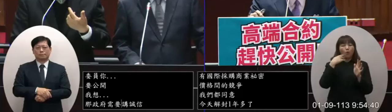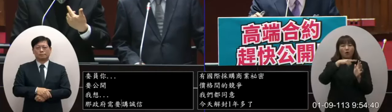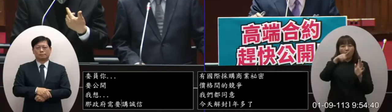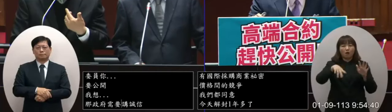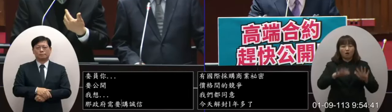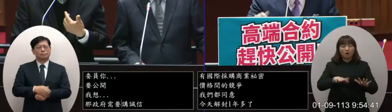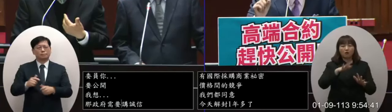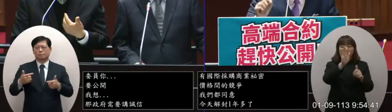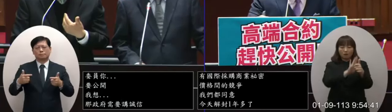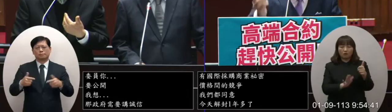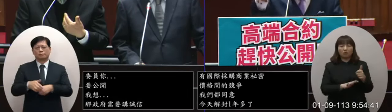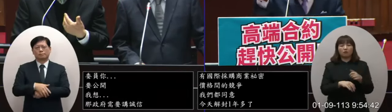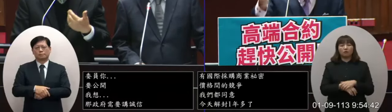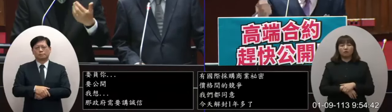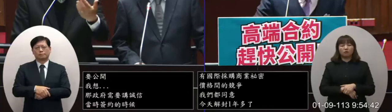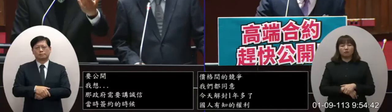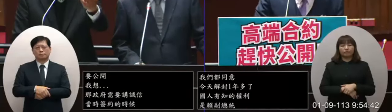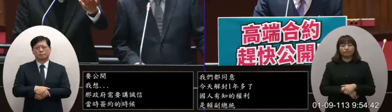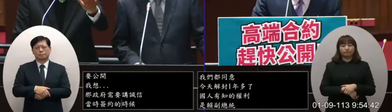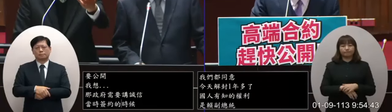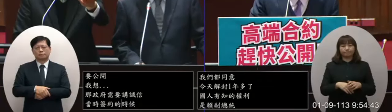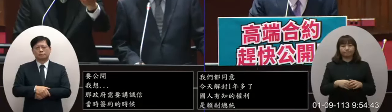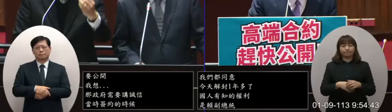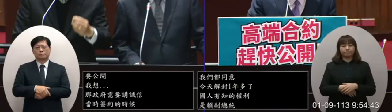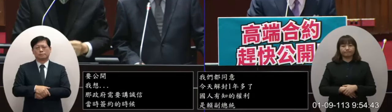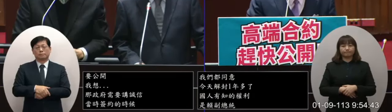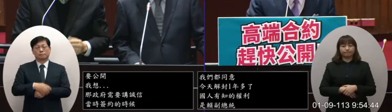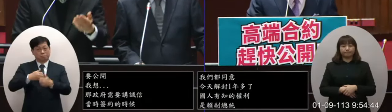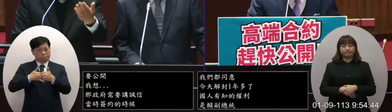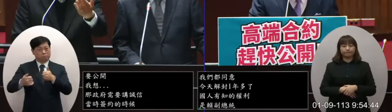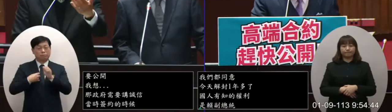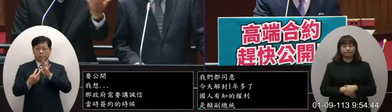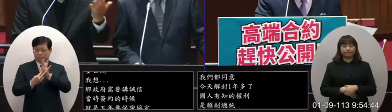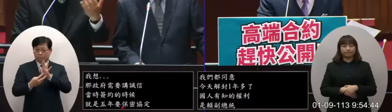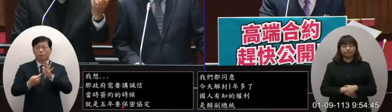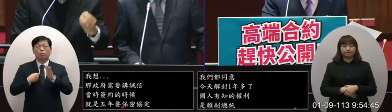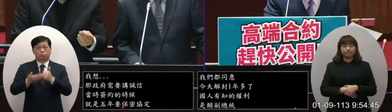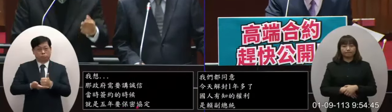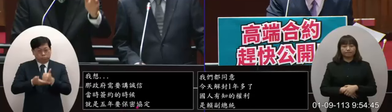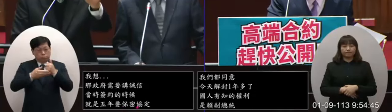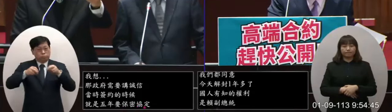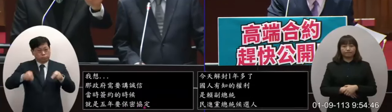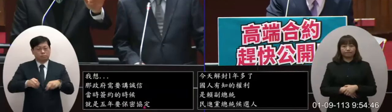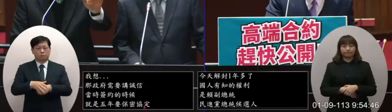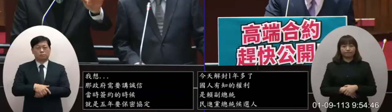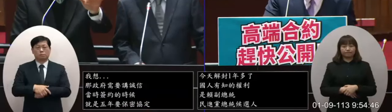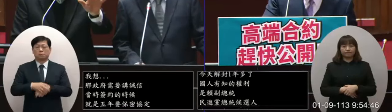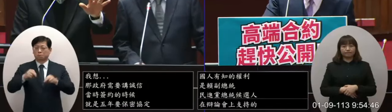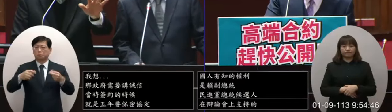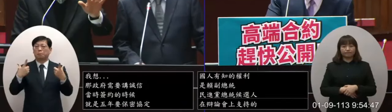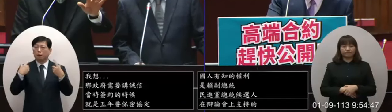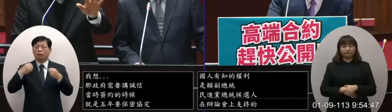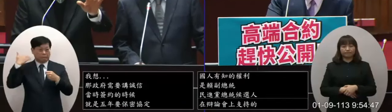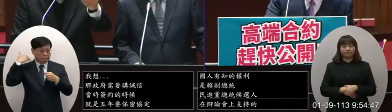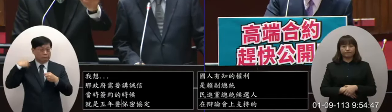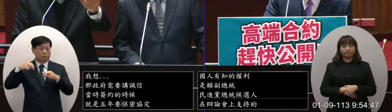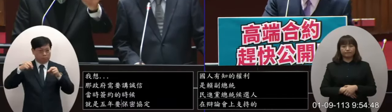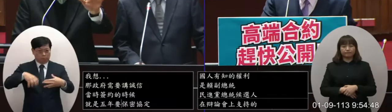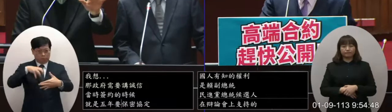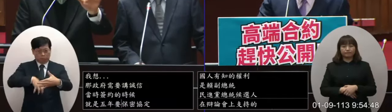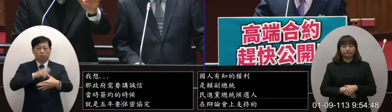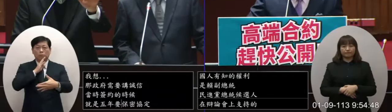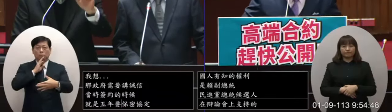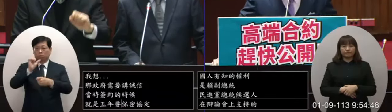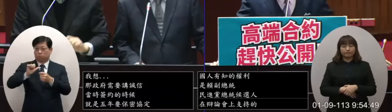你們今天要這樣的態度委員你說我們要尊重合約那我們合約當時簽訂的